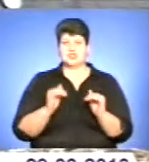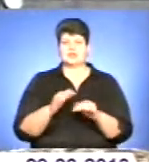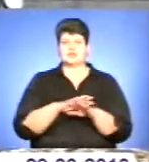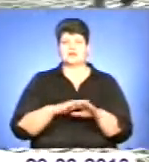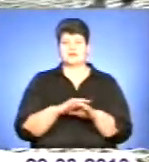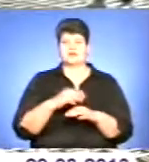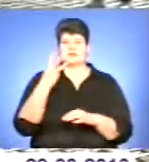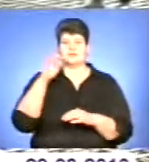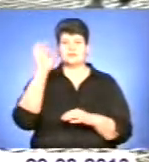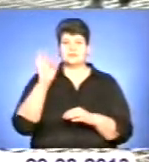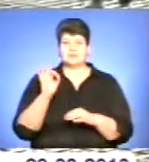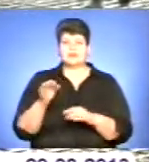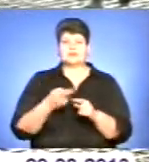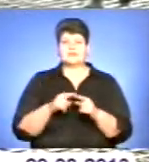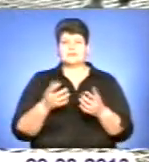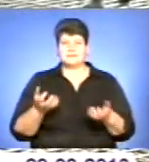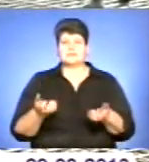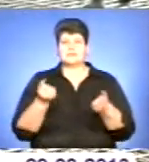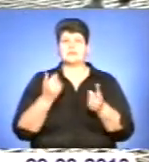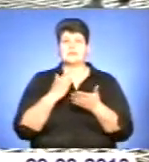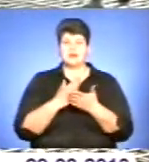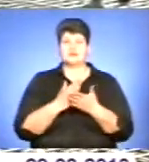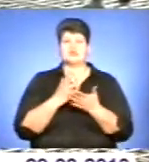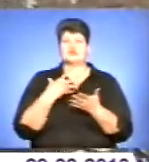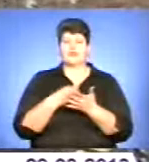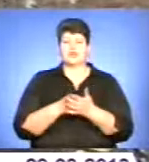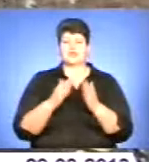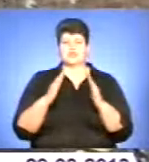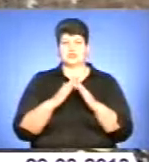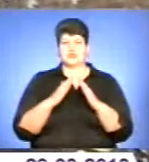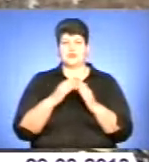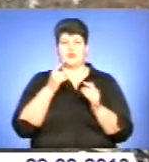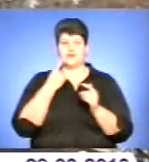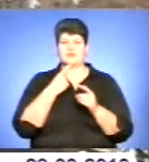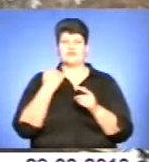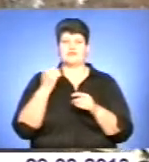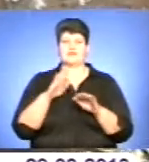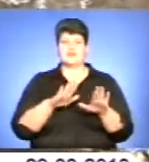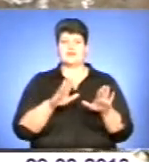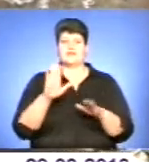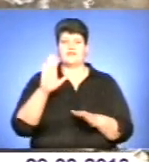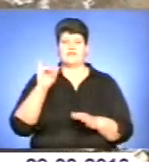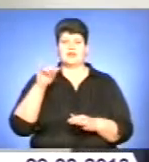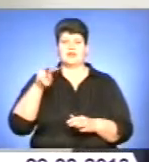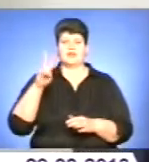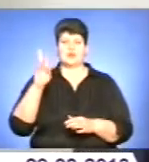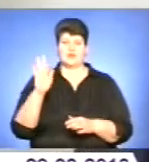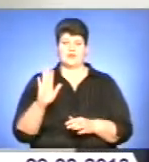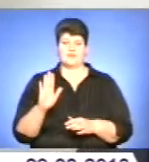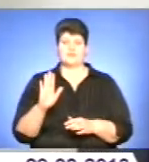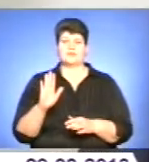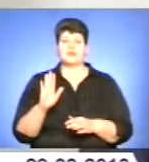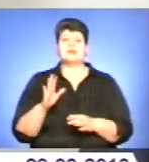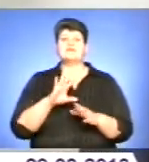Така підтримка держави дозволяє громадянам країни мати своє житло, зазначив віце-прем'єр-міністр Олександр Вілкул. Всього за